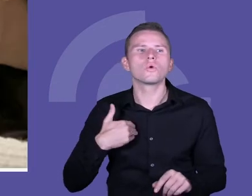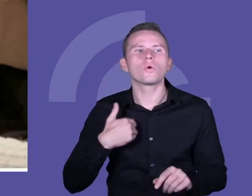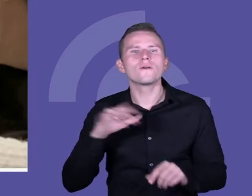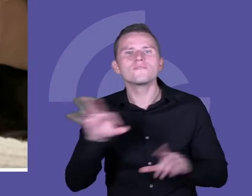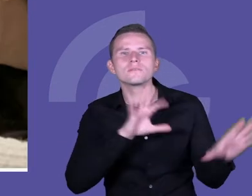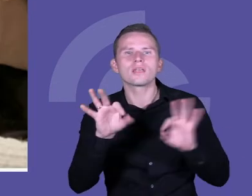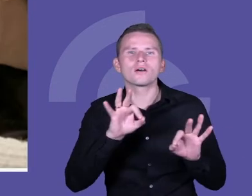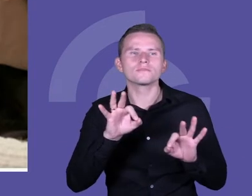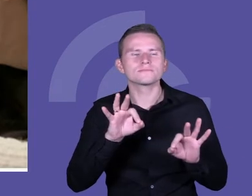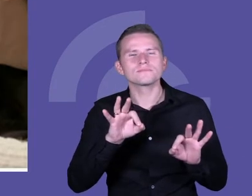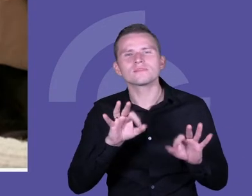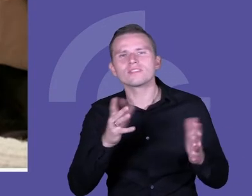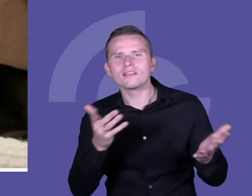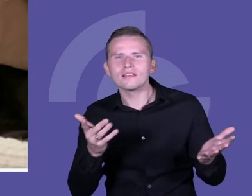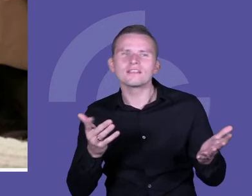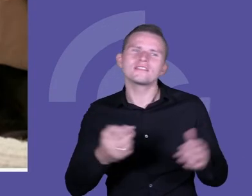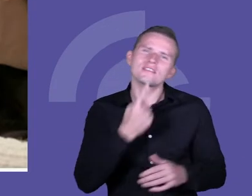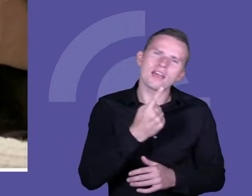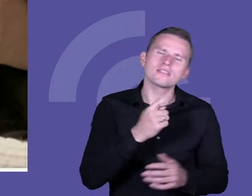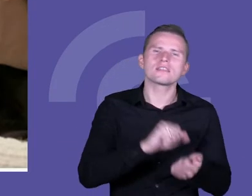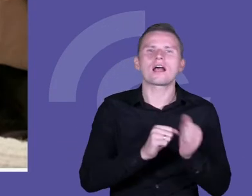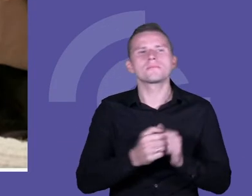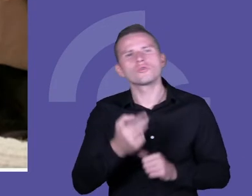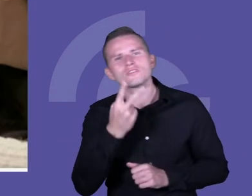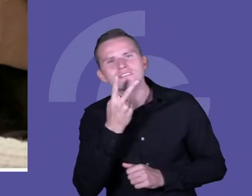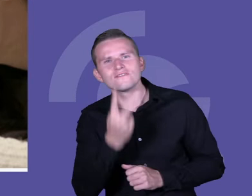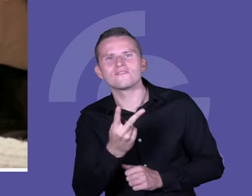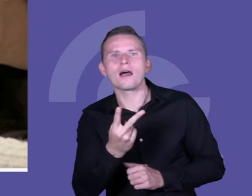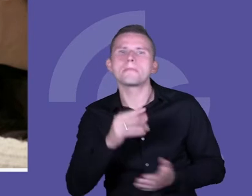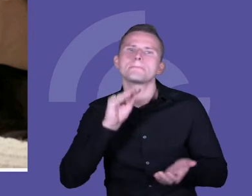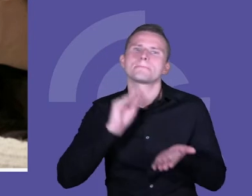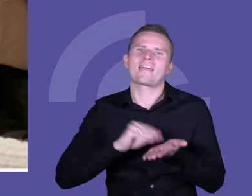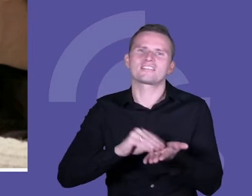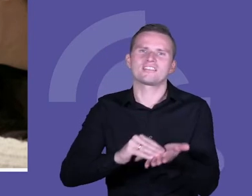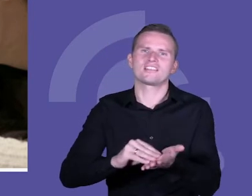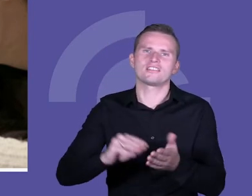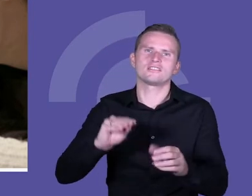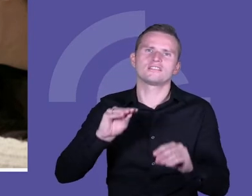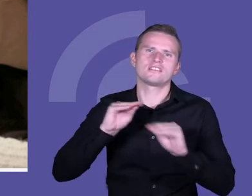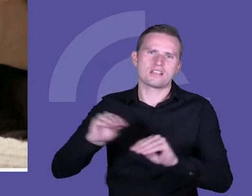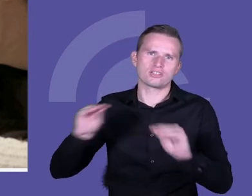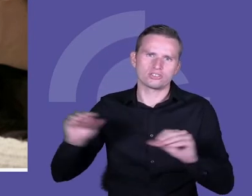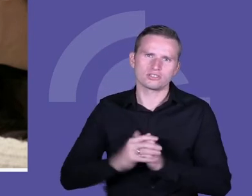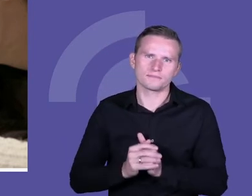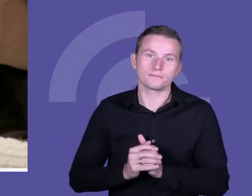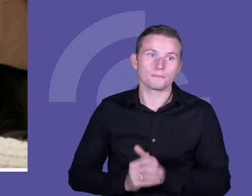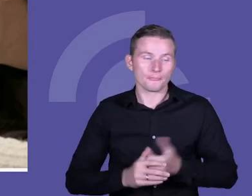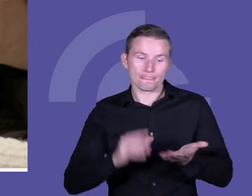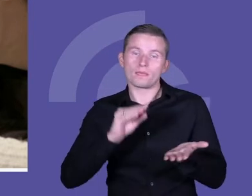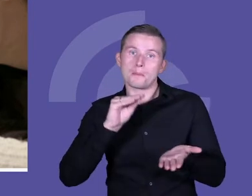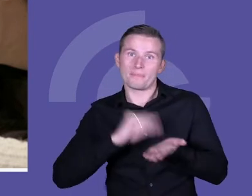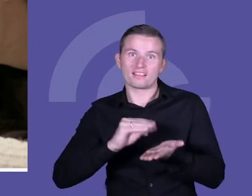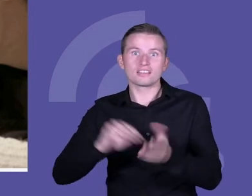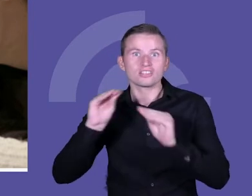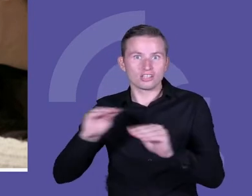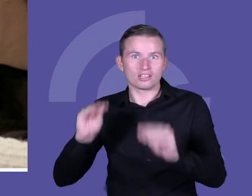pokazywał, jednej bądź dwóch z czterech praktyk dydaktycznych. Rzeczywiście te praktyki dydaktyczne później